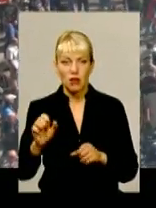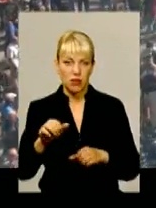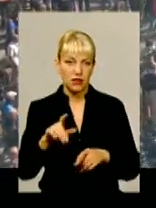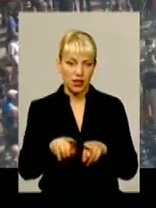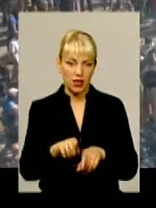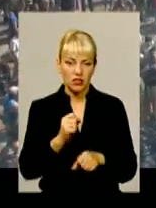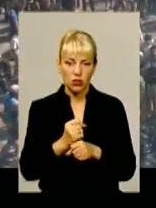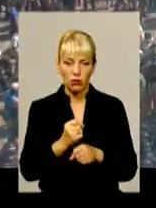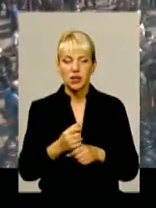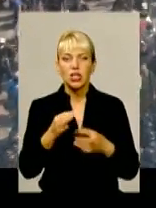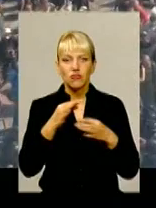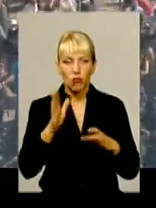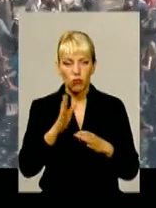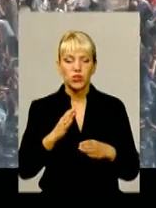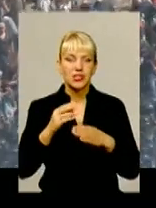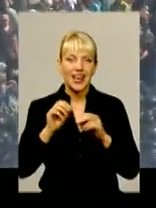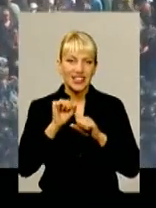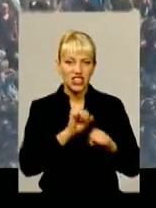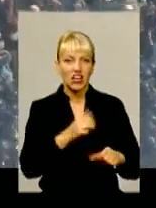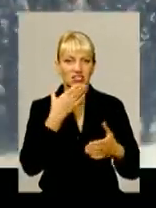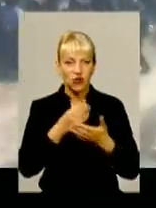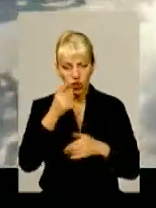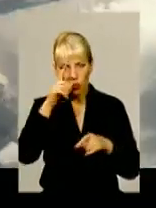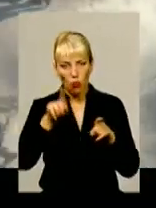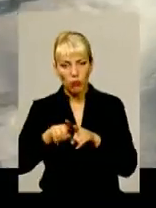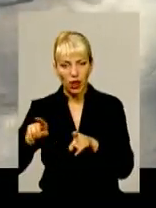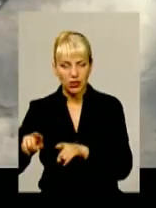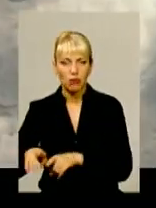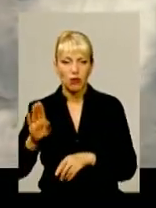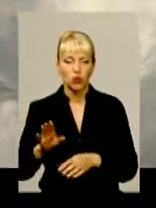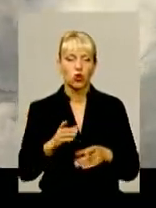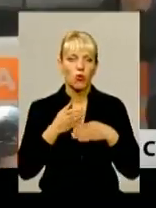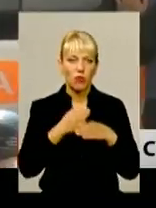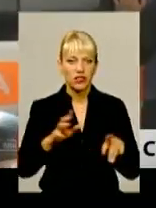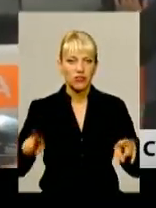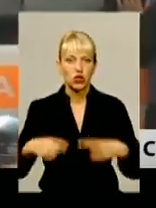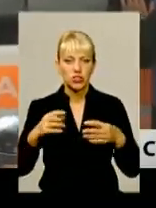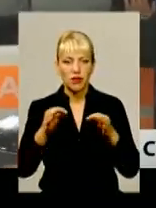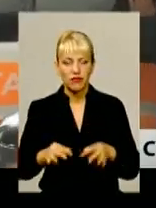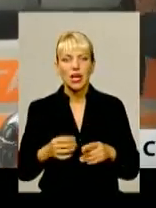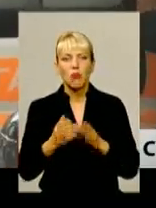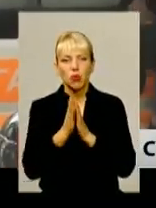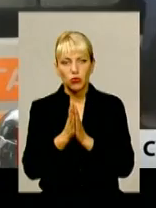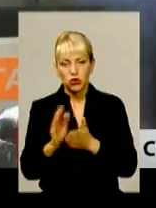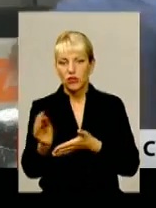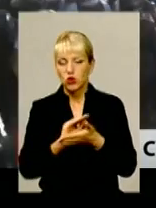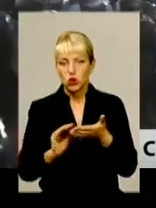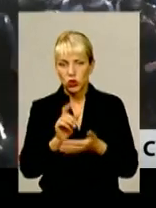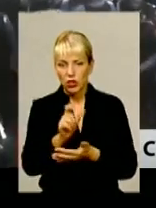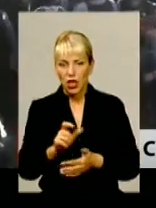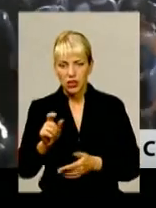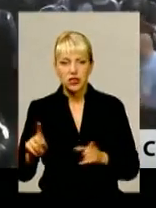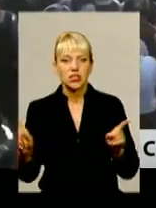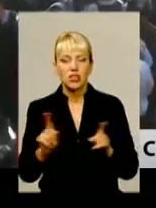захищатимуть своїх побратимів і допомагатимуть їм відновити справедливість. Він застеріг журналістів від передчасних висновків і тим паче